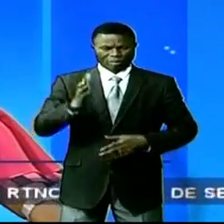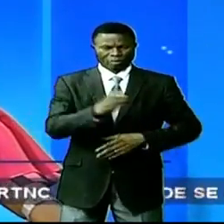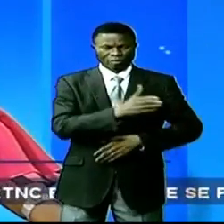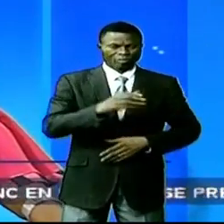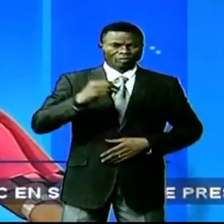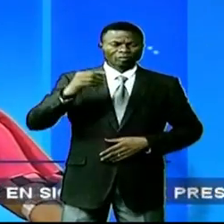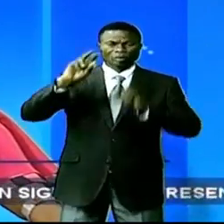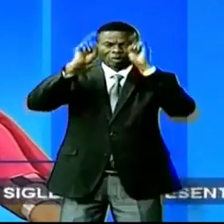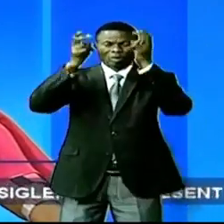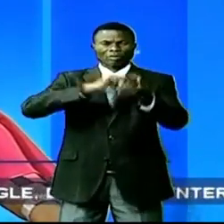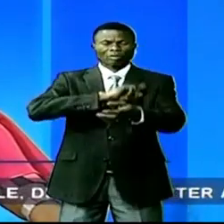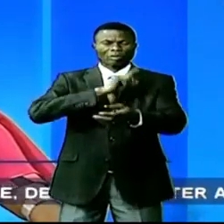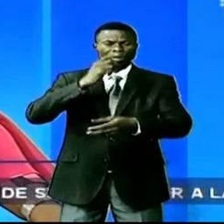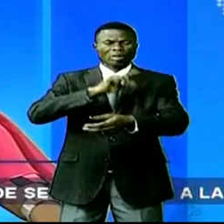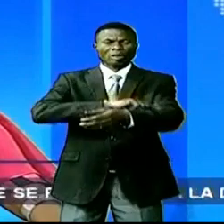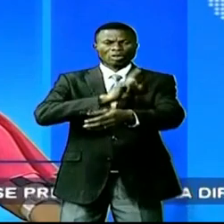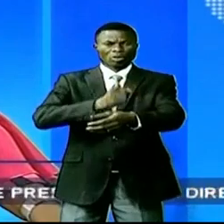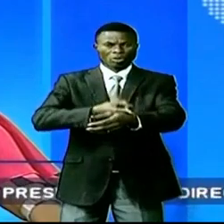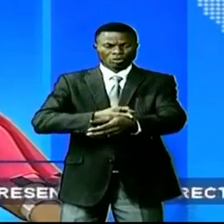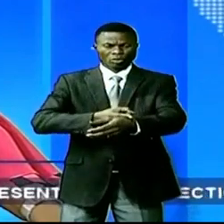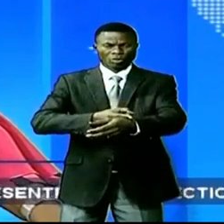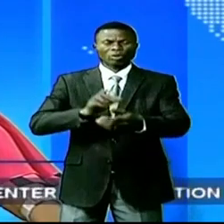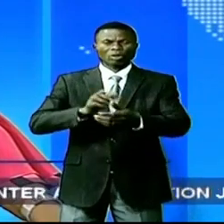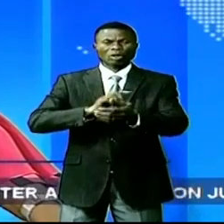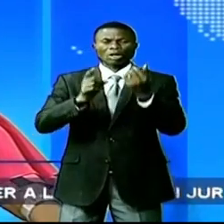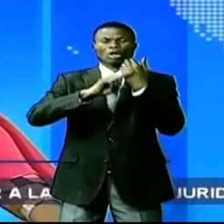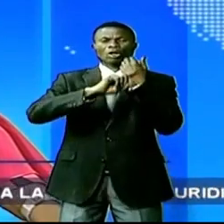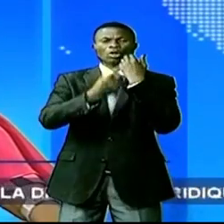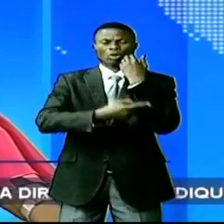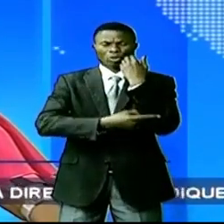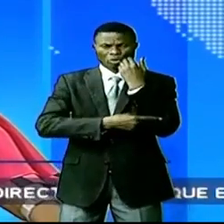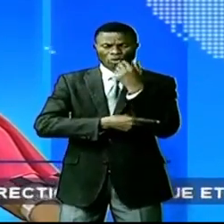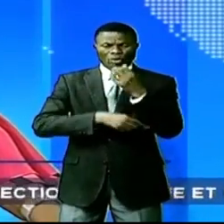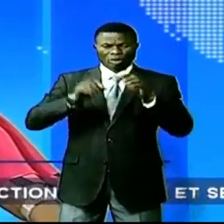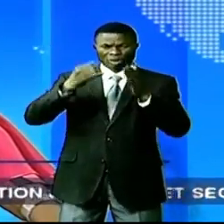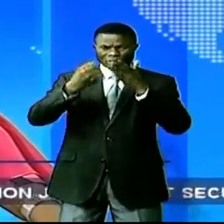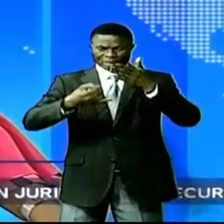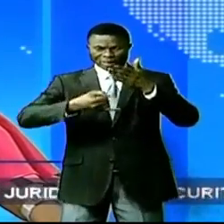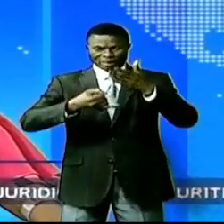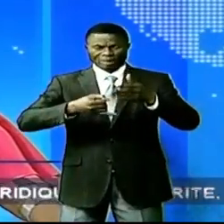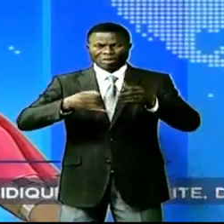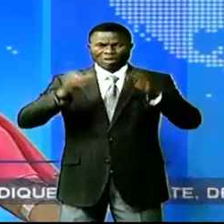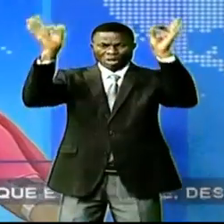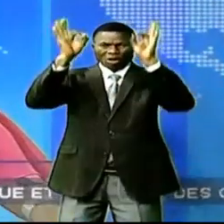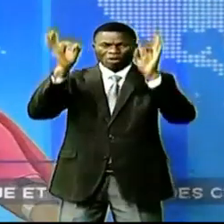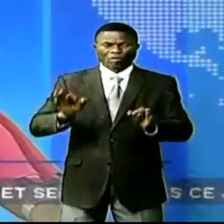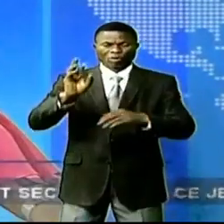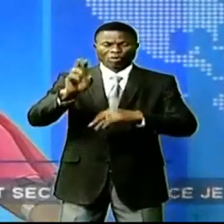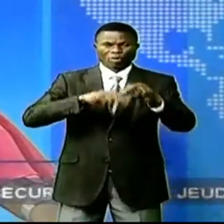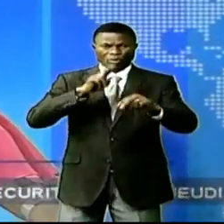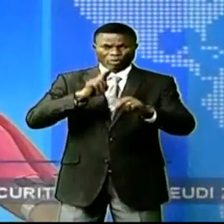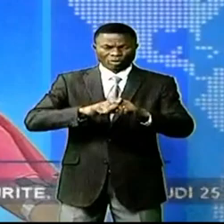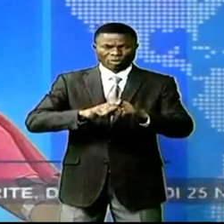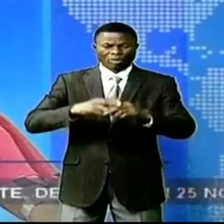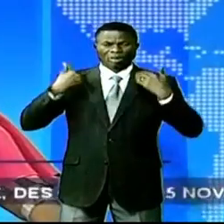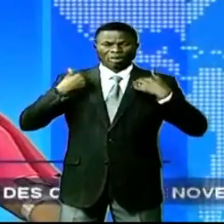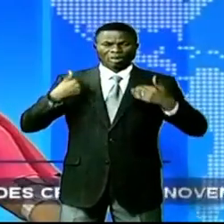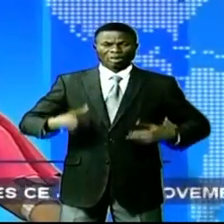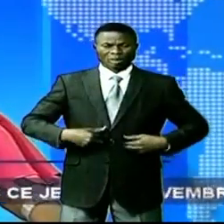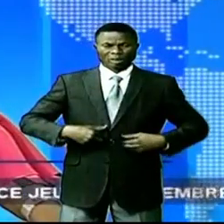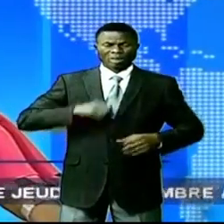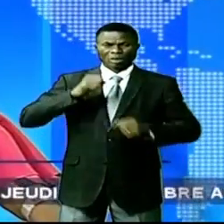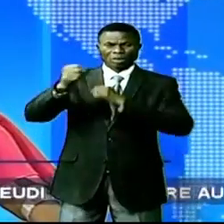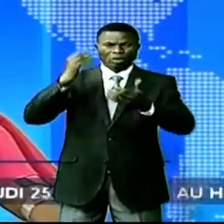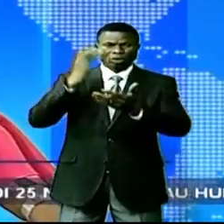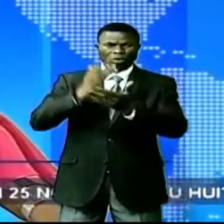Goma, chef lieu de la province du Nord Kivu, abrite la sixième édition du Forum national sur la santé et la lutte